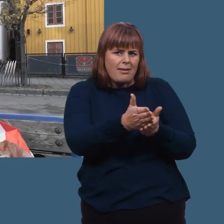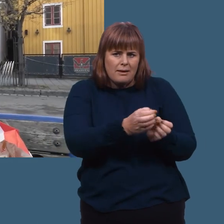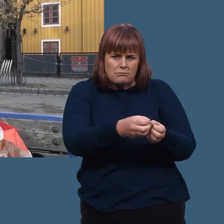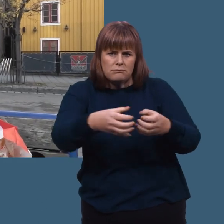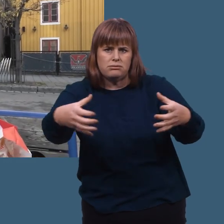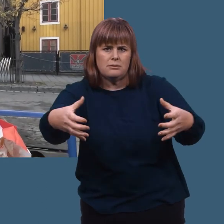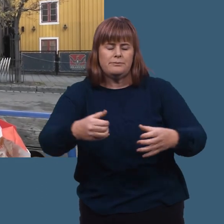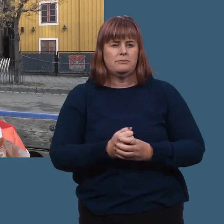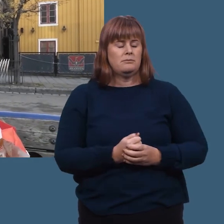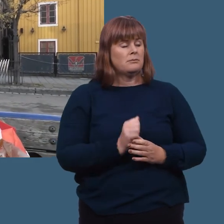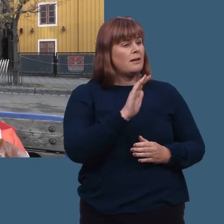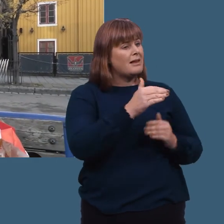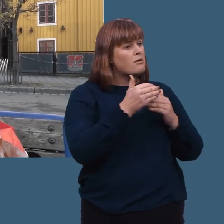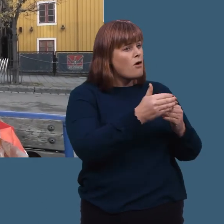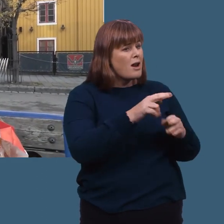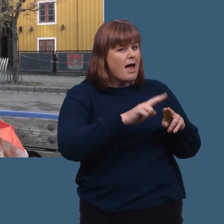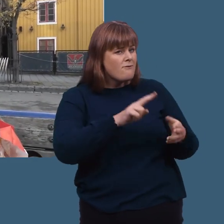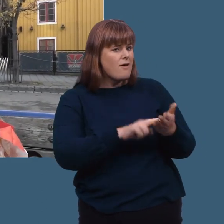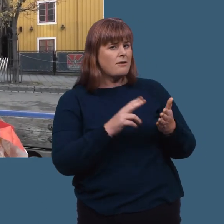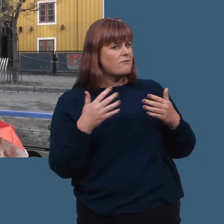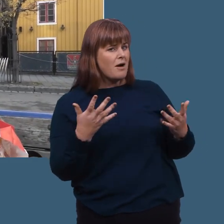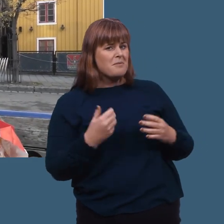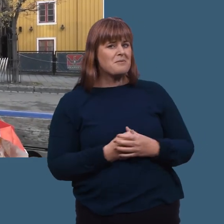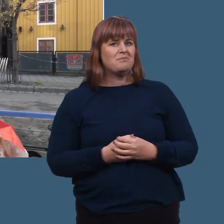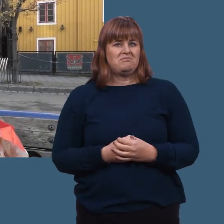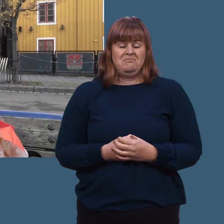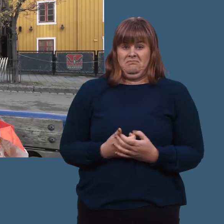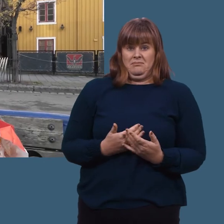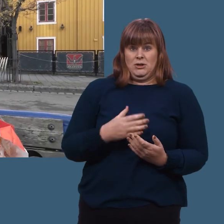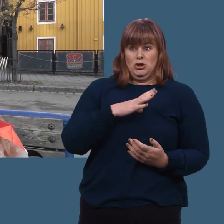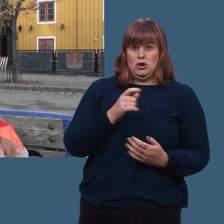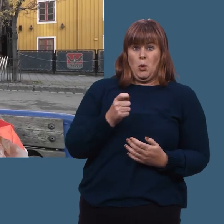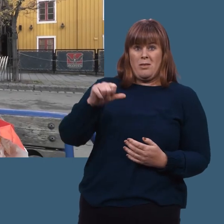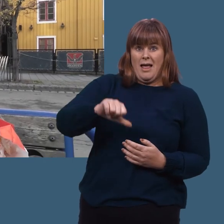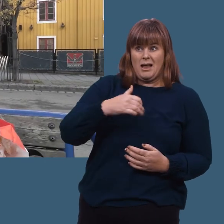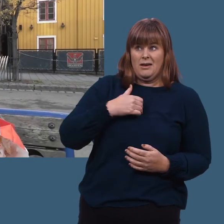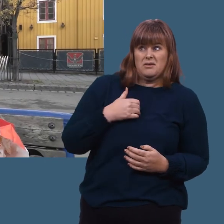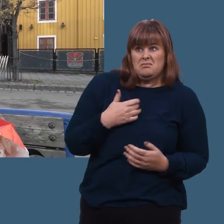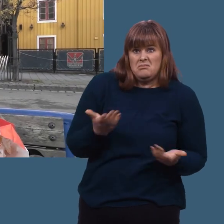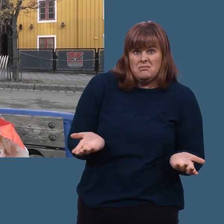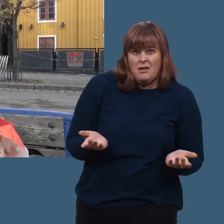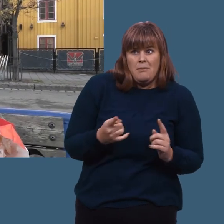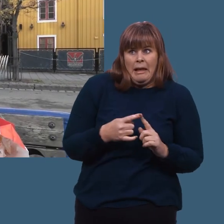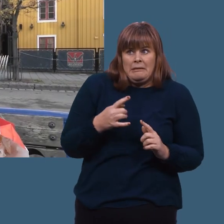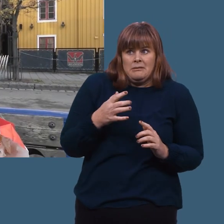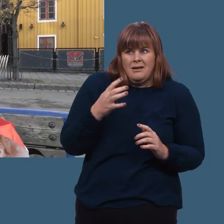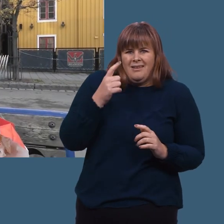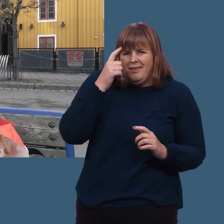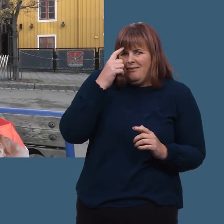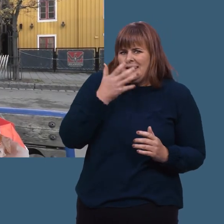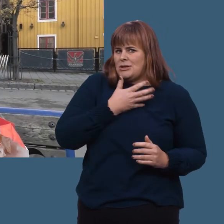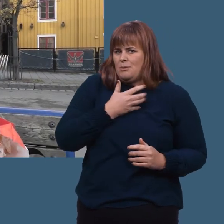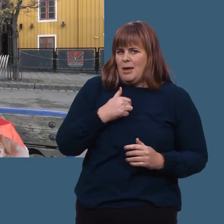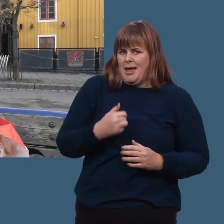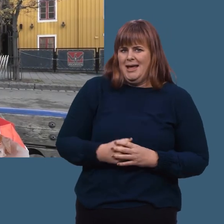slags forhold har du til FN? Nei, jeg synes ikke noe negativt, men jeg stiller ikke så veldig stert der,